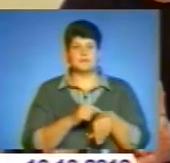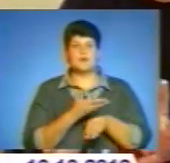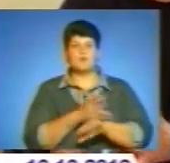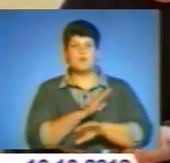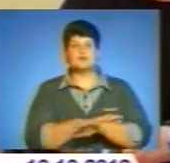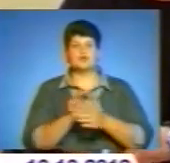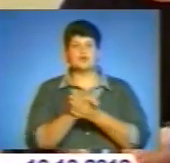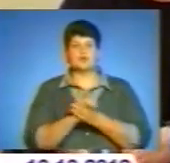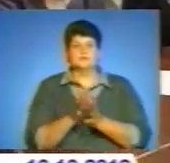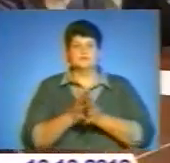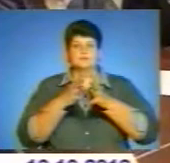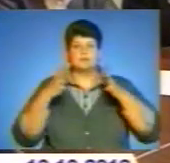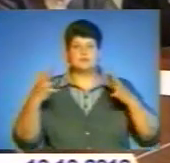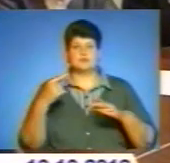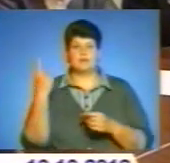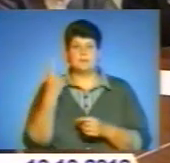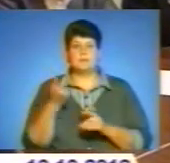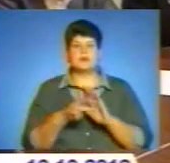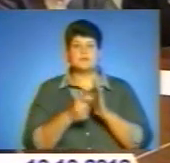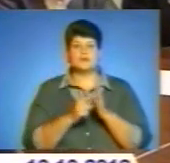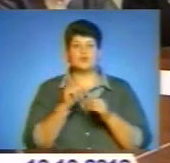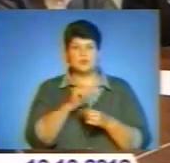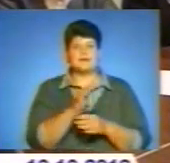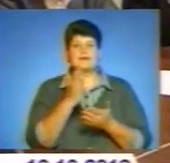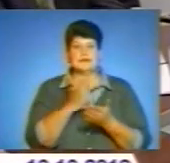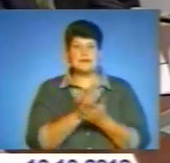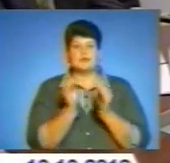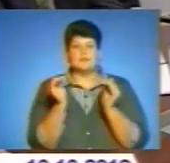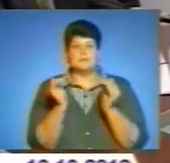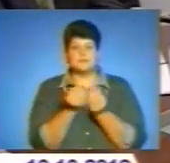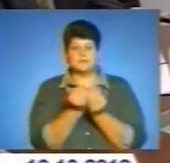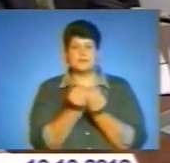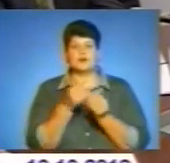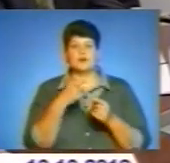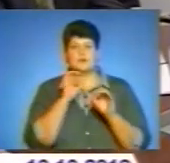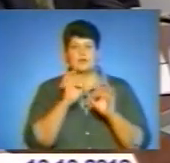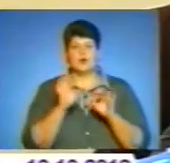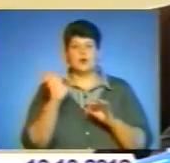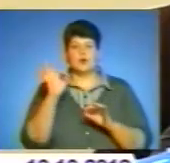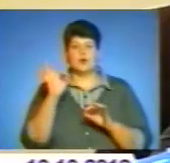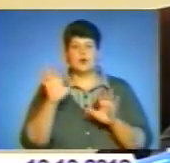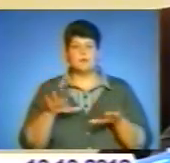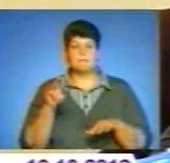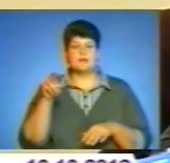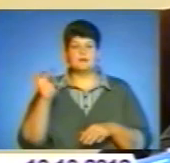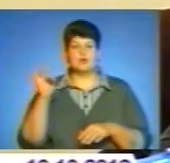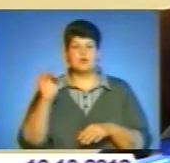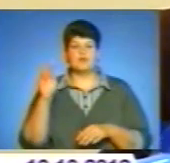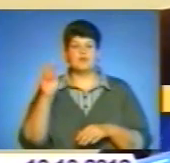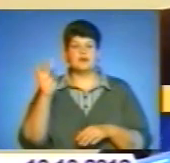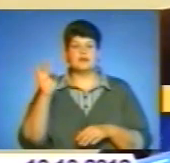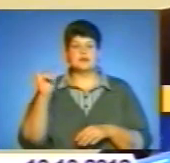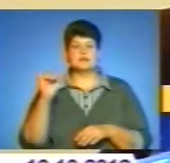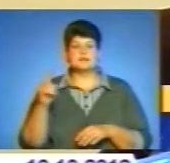-21 годину, а приміщення зачиняється в 18-й годині. Польське товариство найчисельніше в